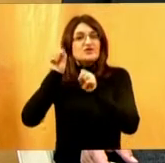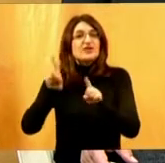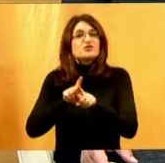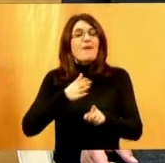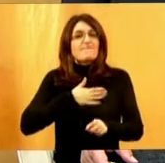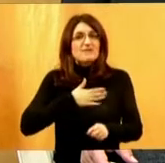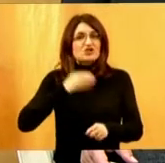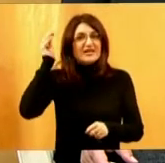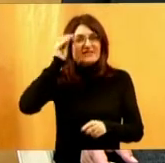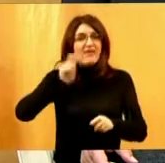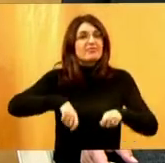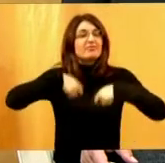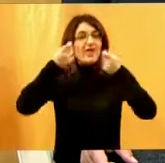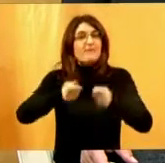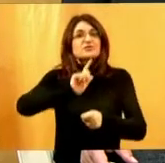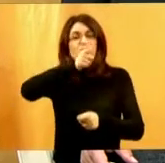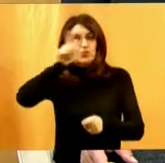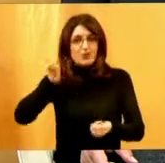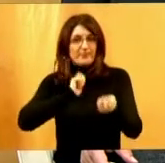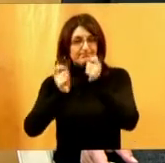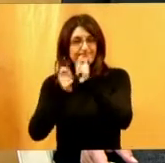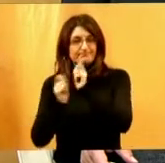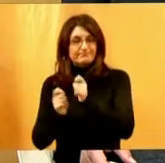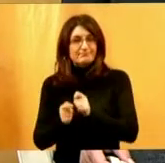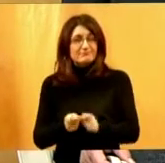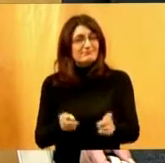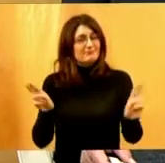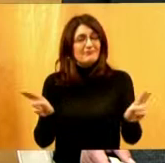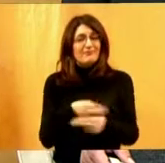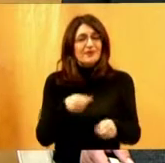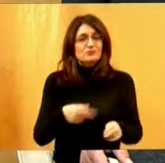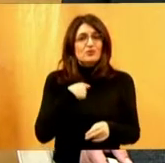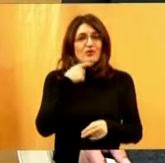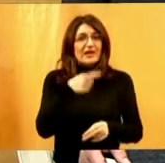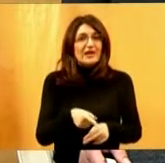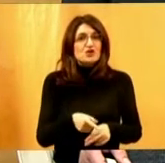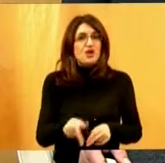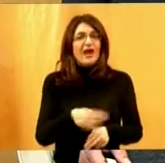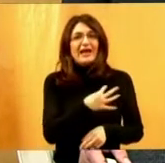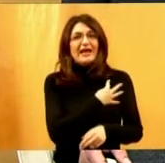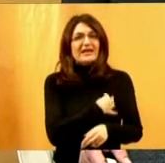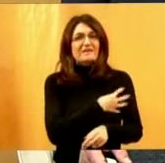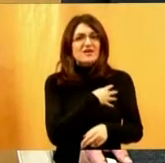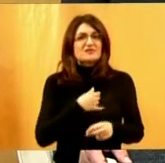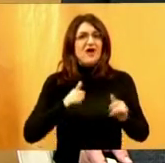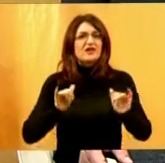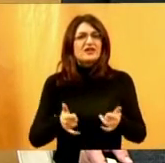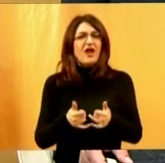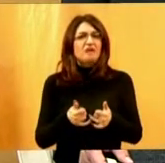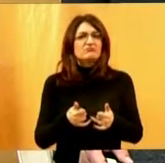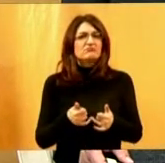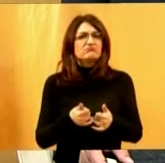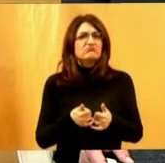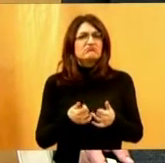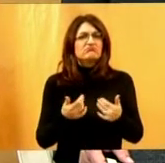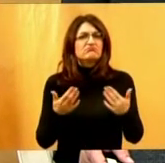iskustva drugima. I ne možemo reći da je Hrvatska negdje